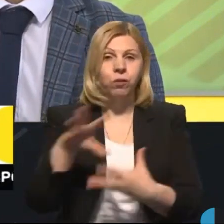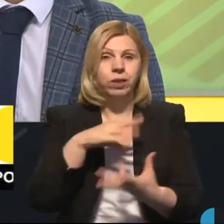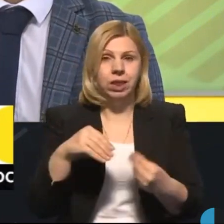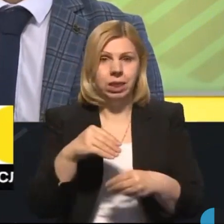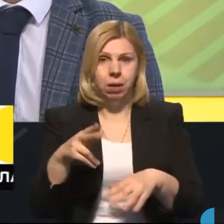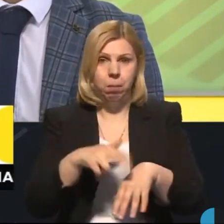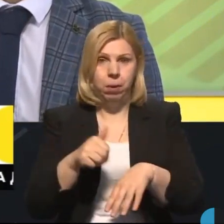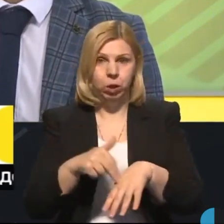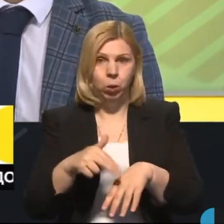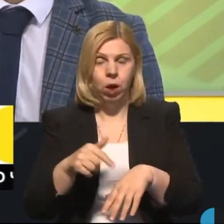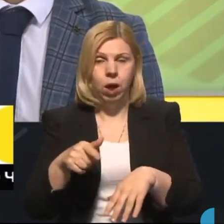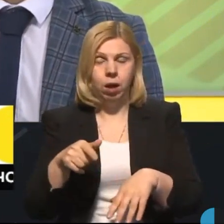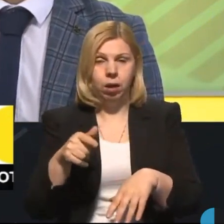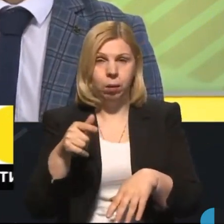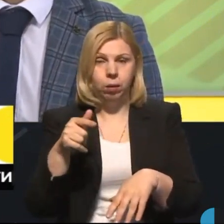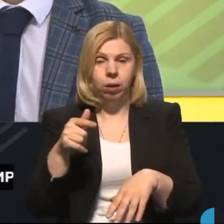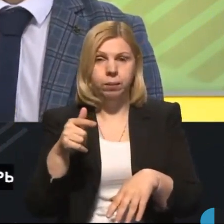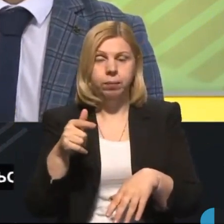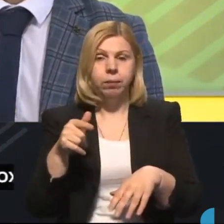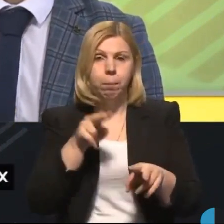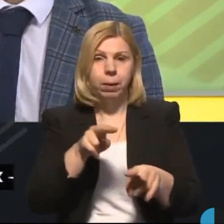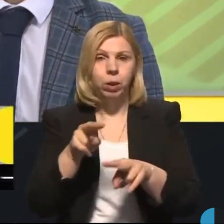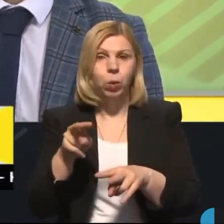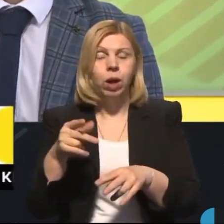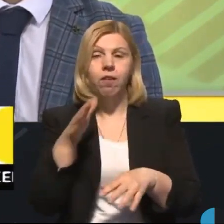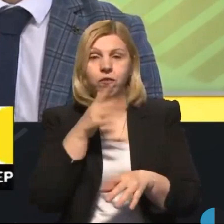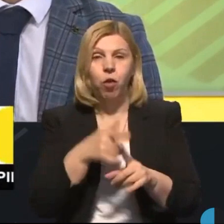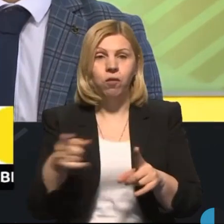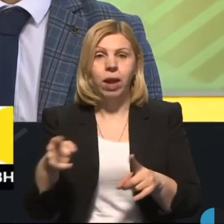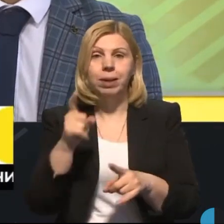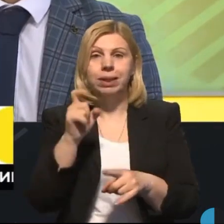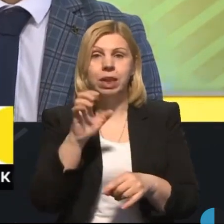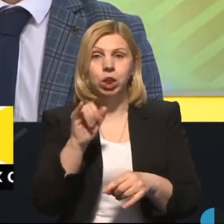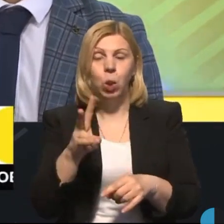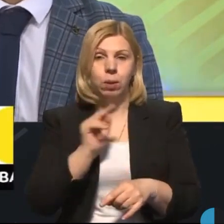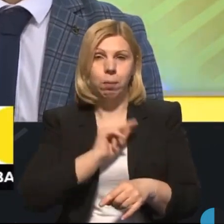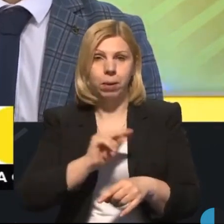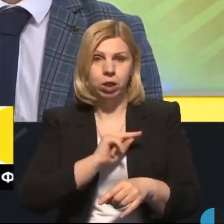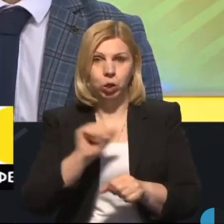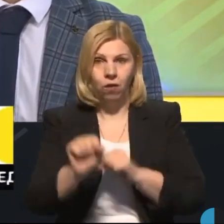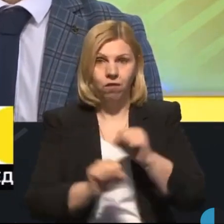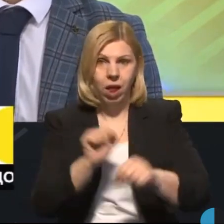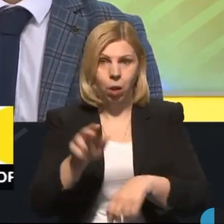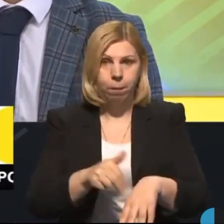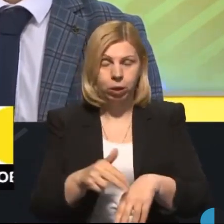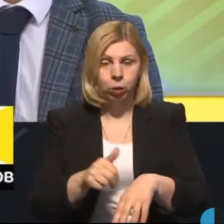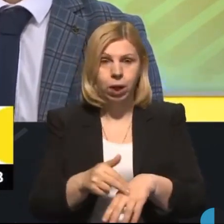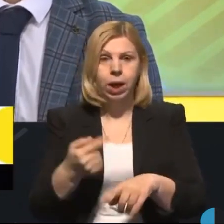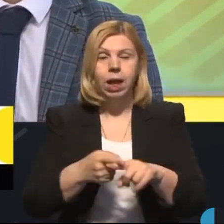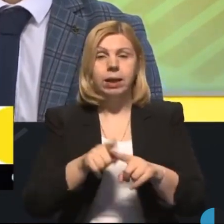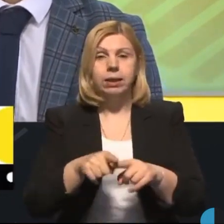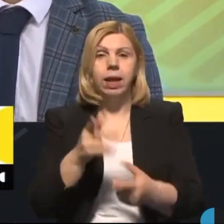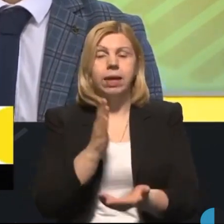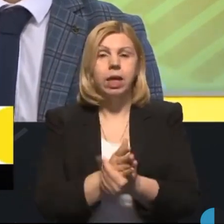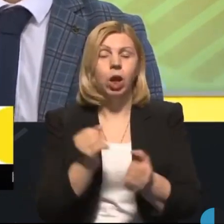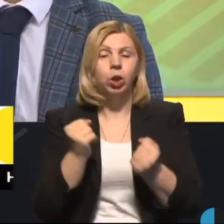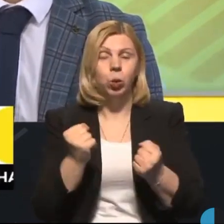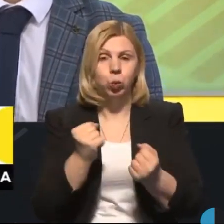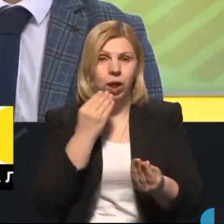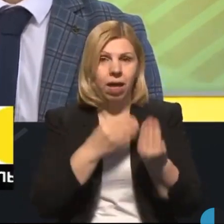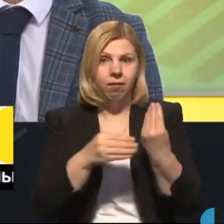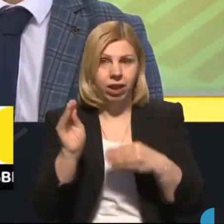підрозділах патрульної поліції саме під час сезону працюють велопатрулі. Це є дуже